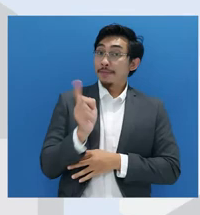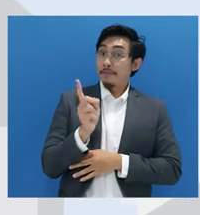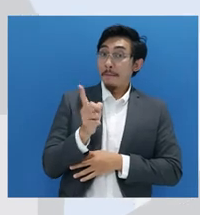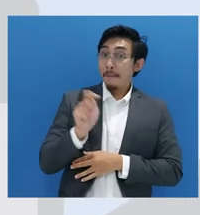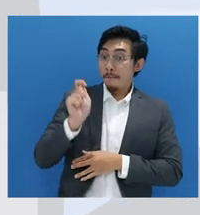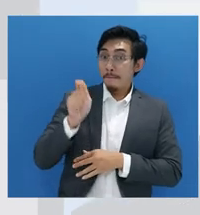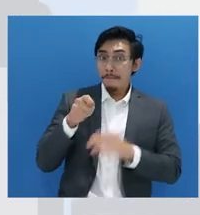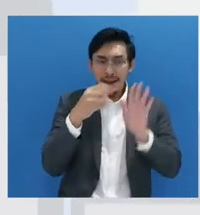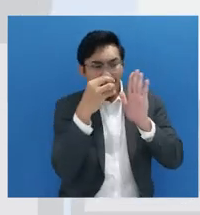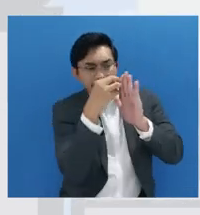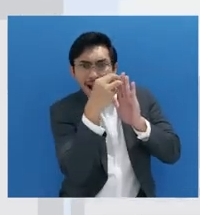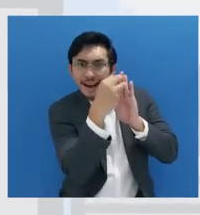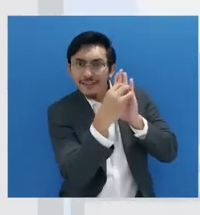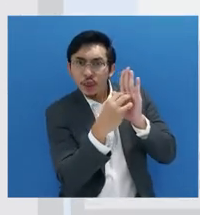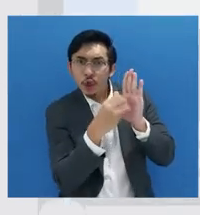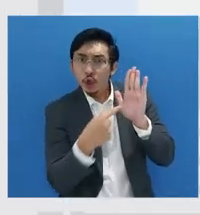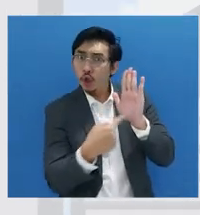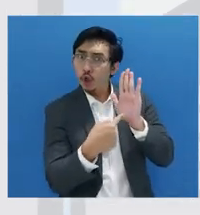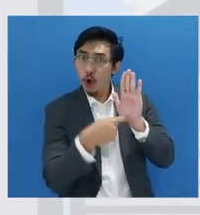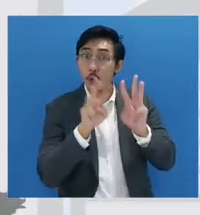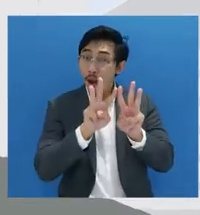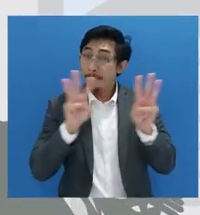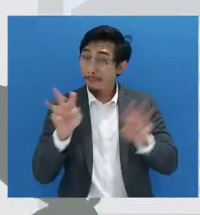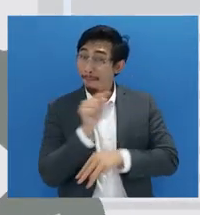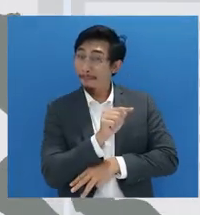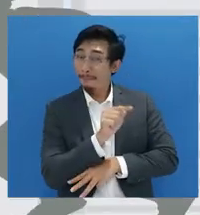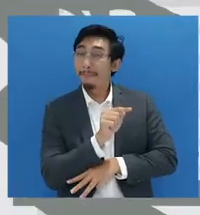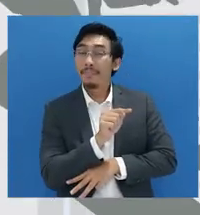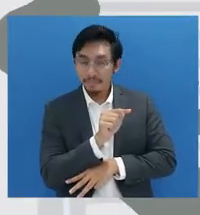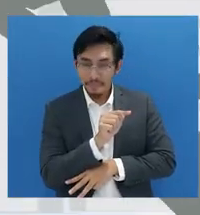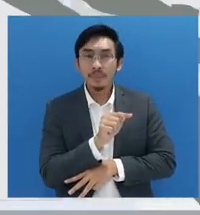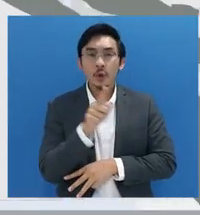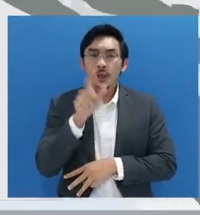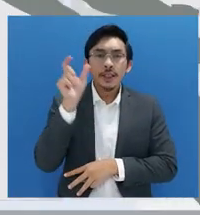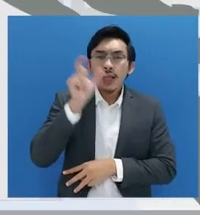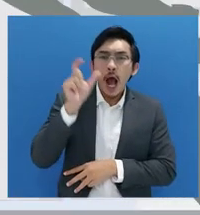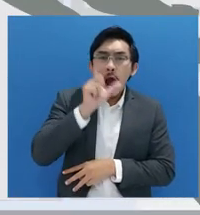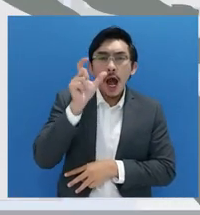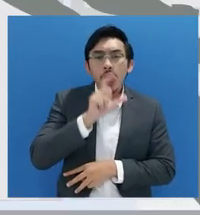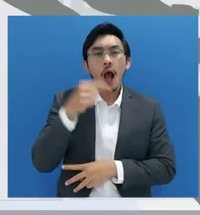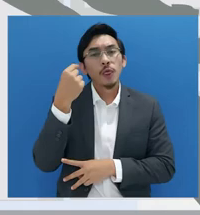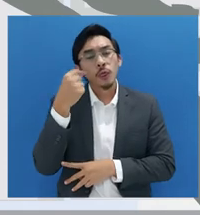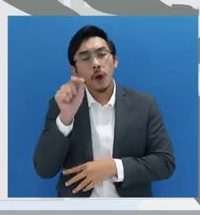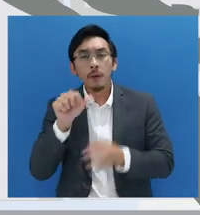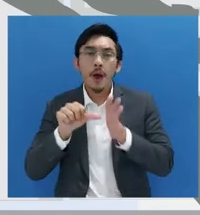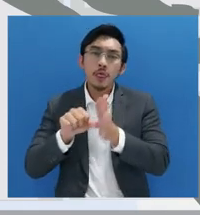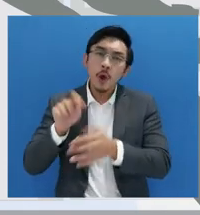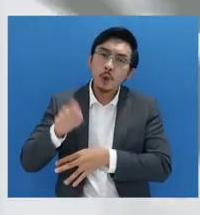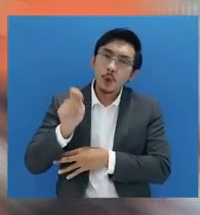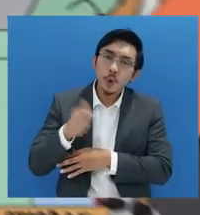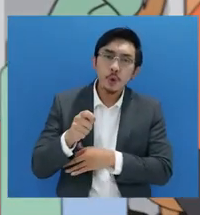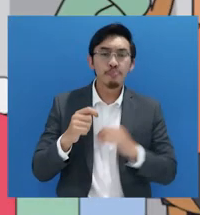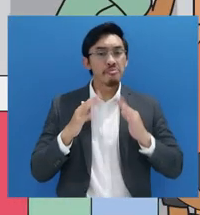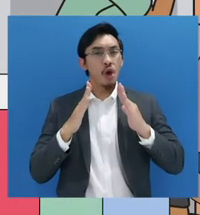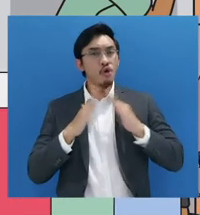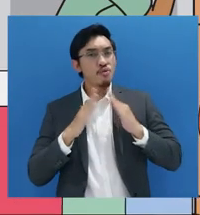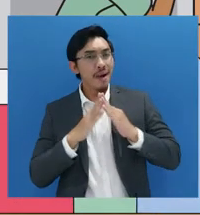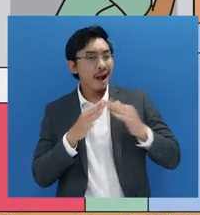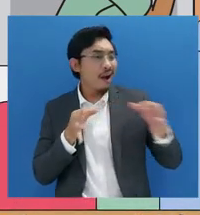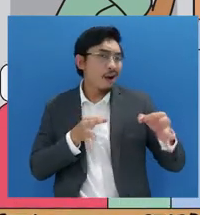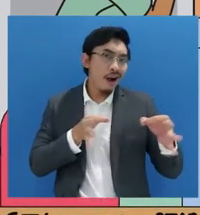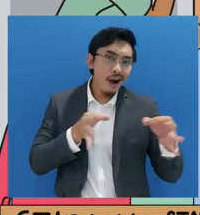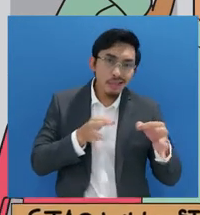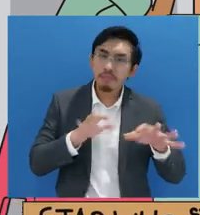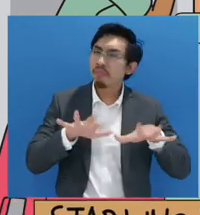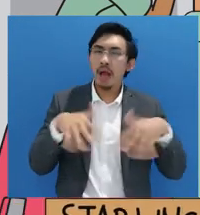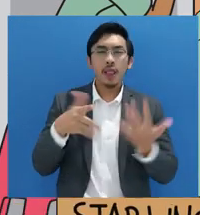ini, kita dapat mencari kantor bantuan hukum yang berada dekat domisili atau tempat perkara yang sedang kita hadapi. Dan, kita